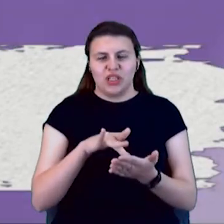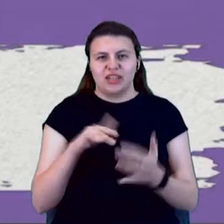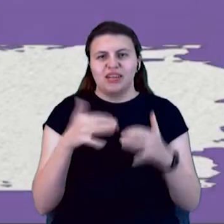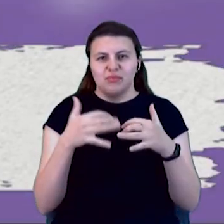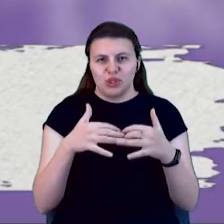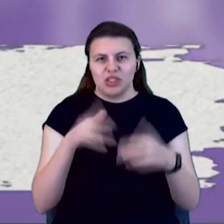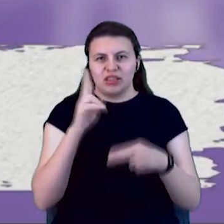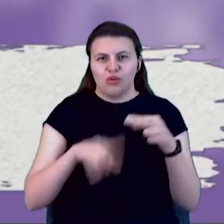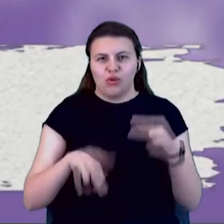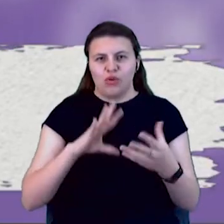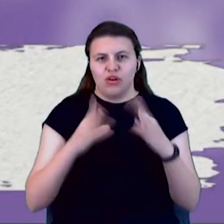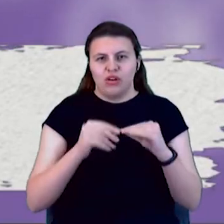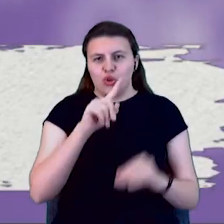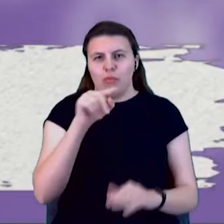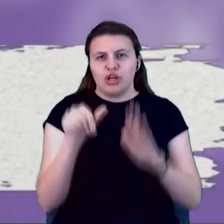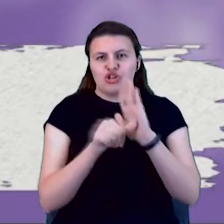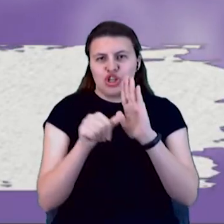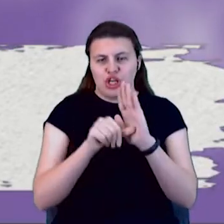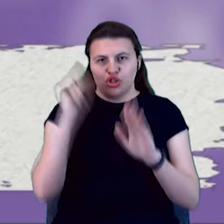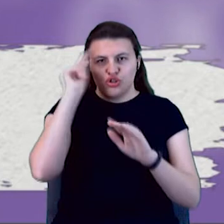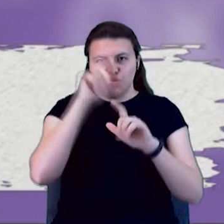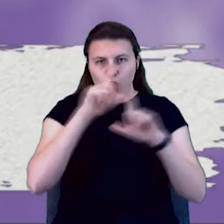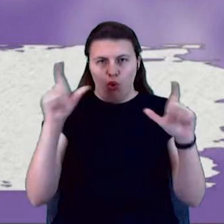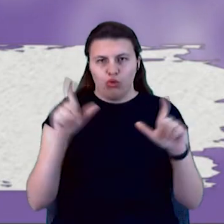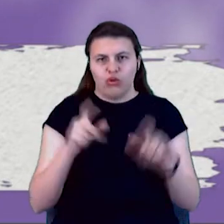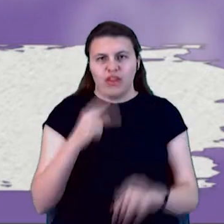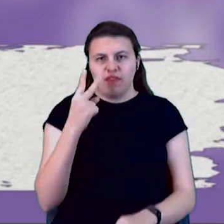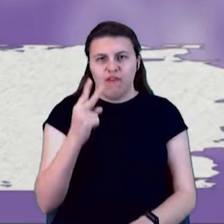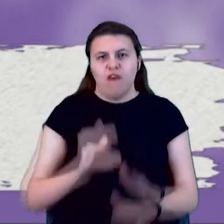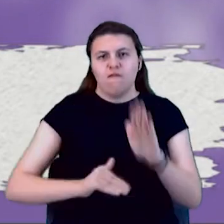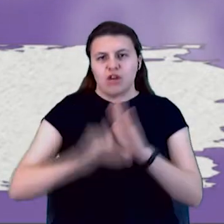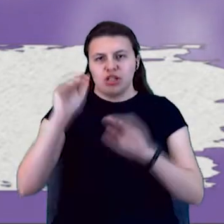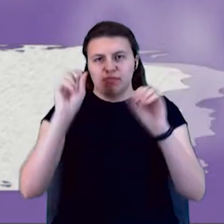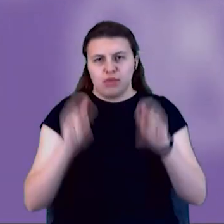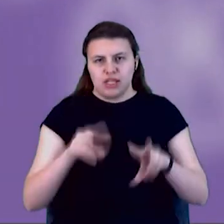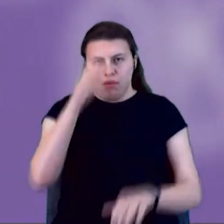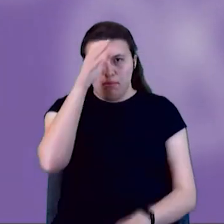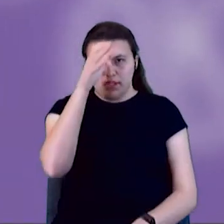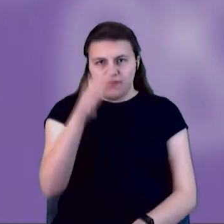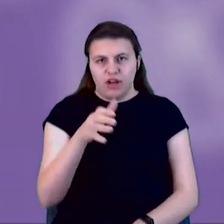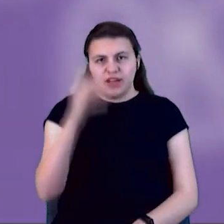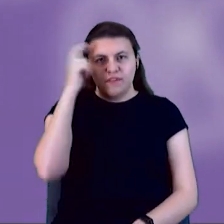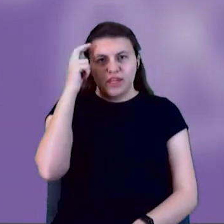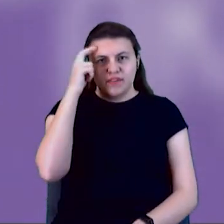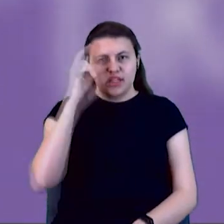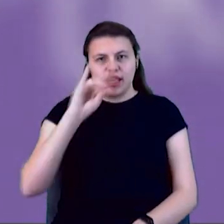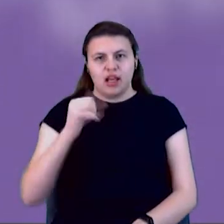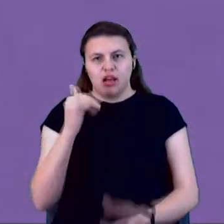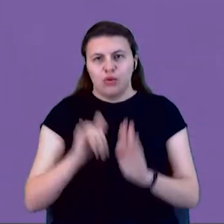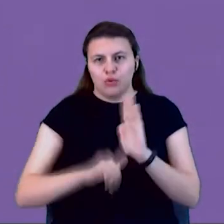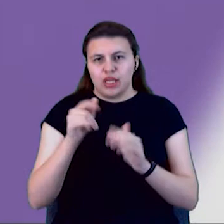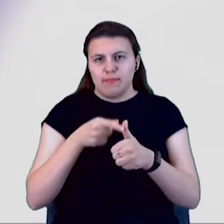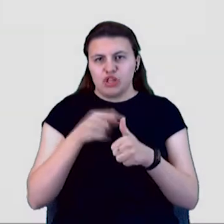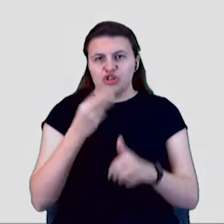образованній школи номер 6, почив два вищих спеціалізованних образування в Київському національному університі ім. Шевченка по